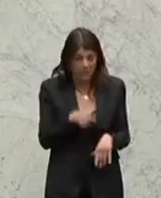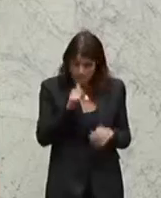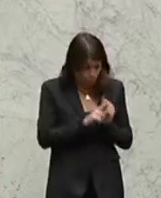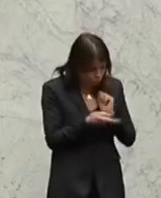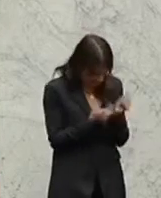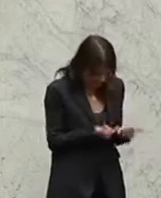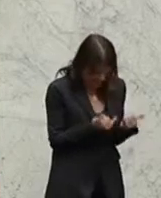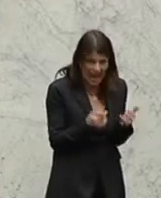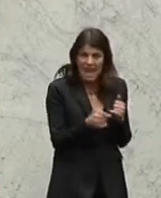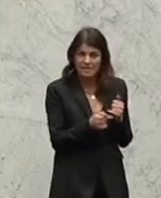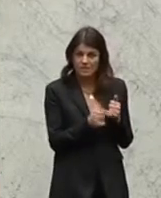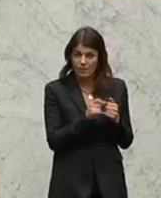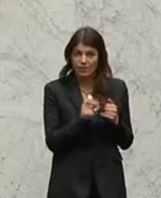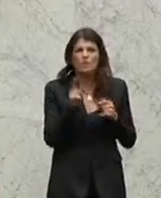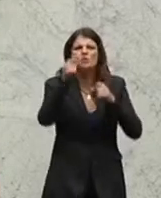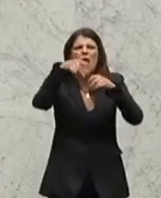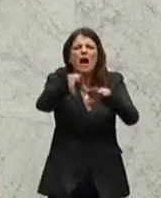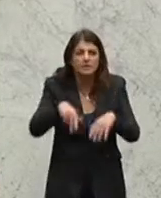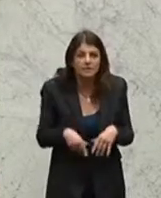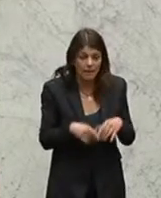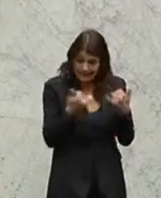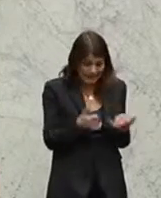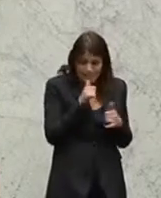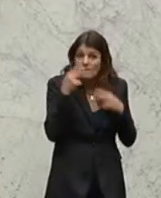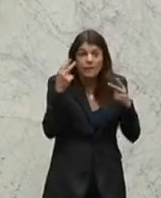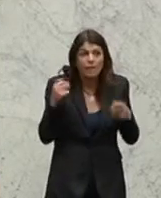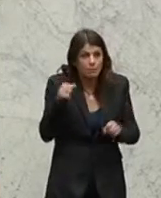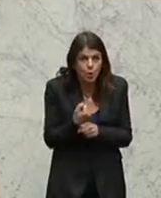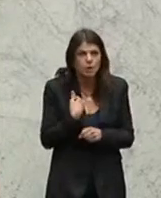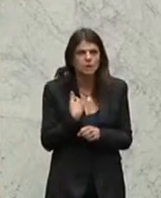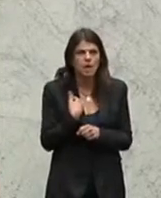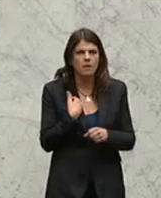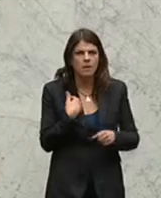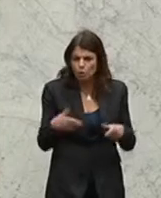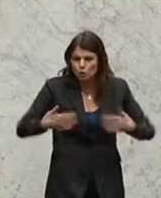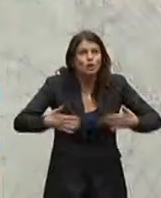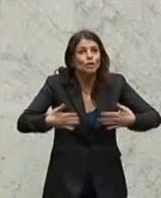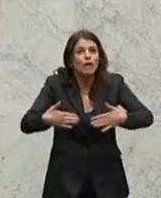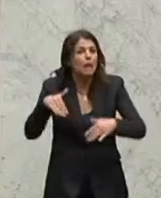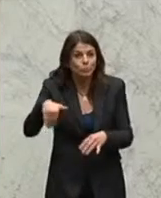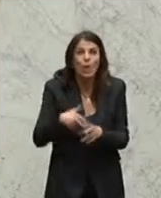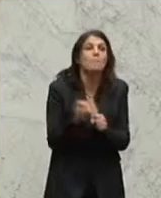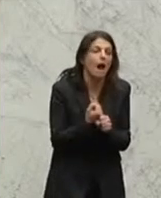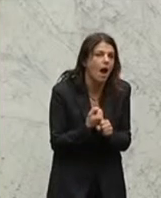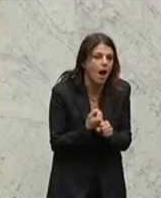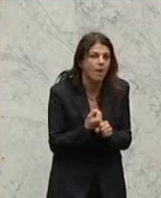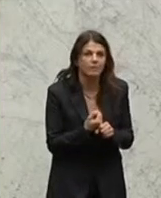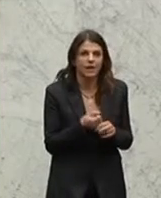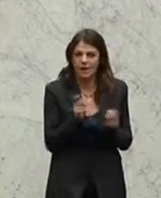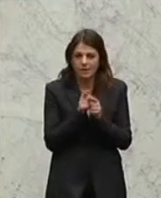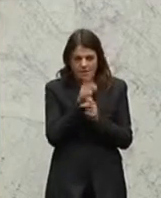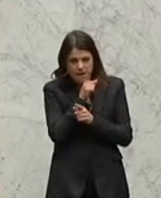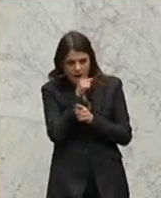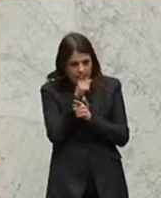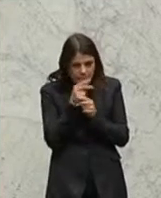Budgets, die wir jetzt, für 2018, das ist eigentlich nicht jetzt relevant, aber es musste ganz schnell über Nacht